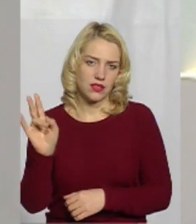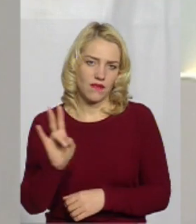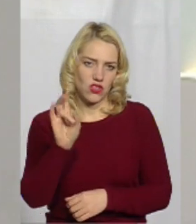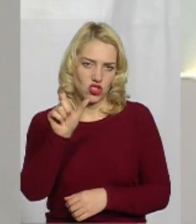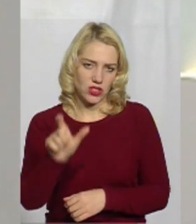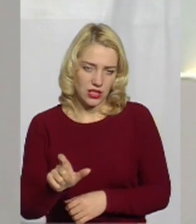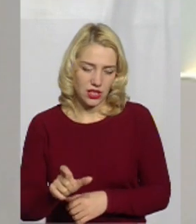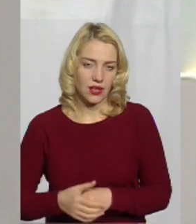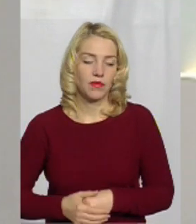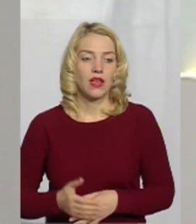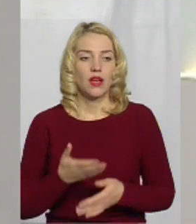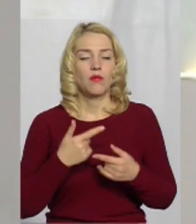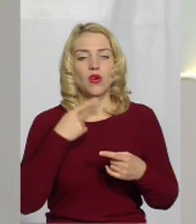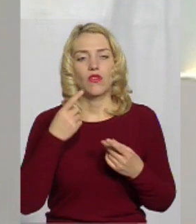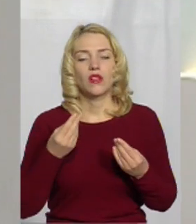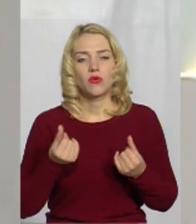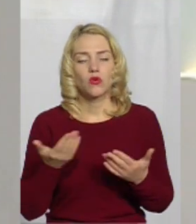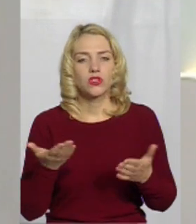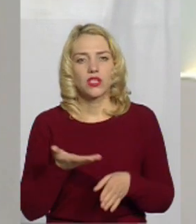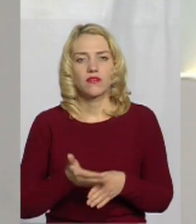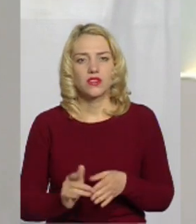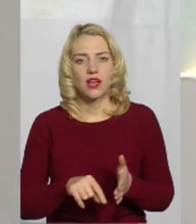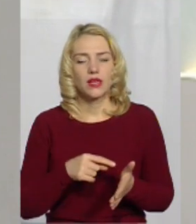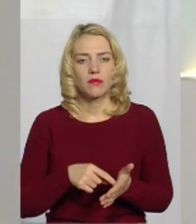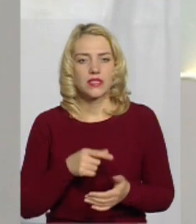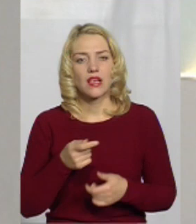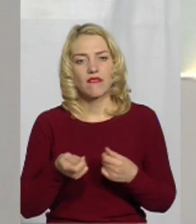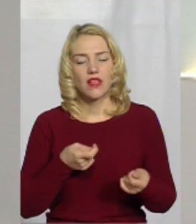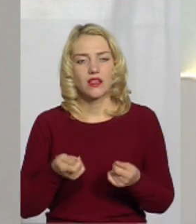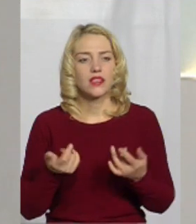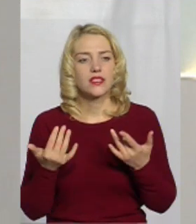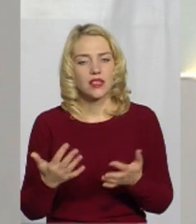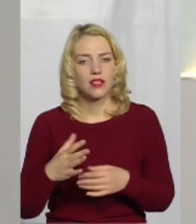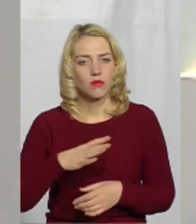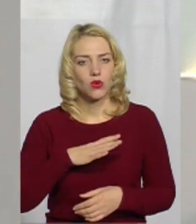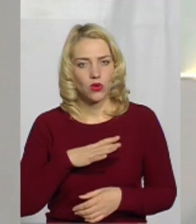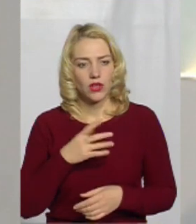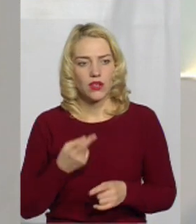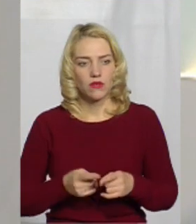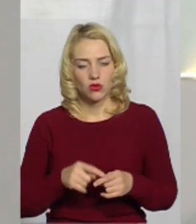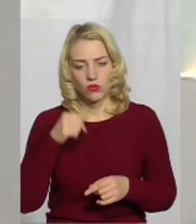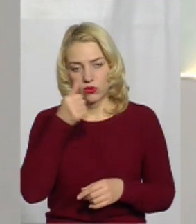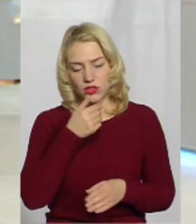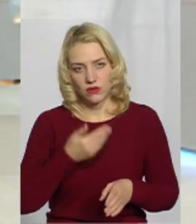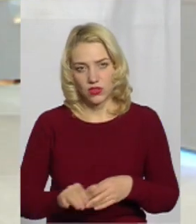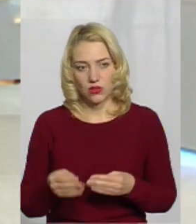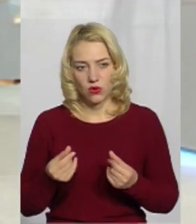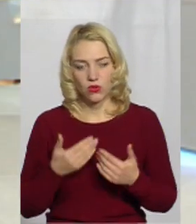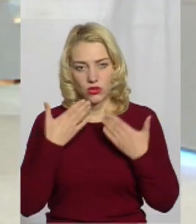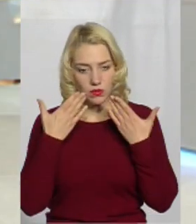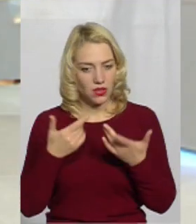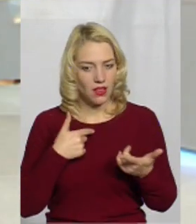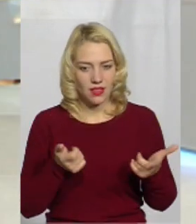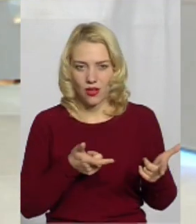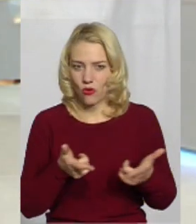Ми вже говорили про кошти, які виділяє міська влада. Скільки було цього року виділено коштів? Я не